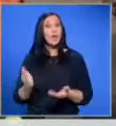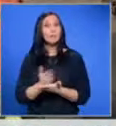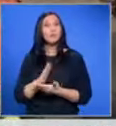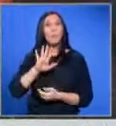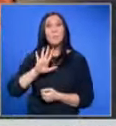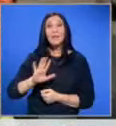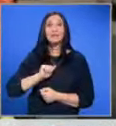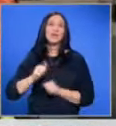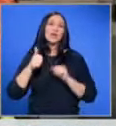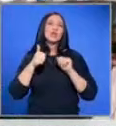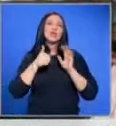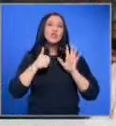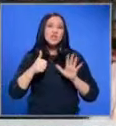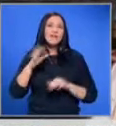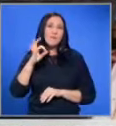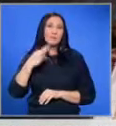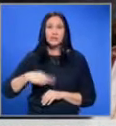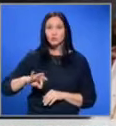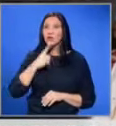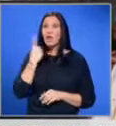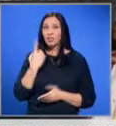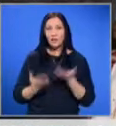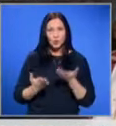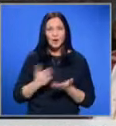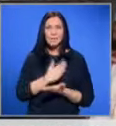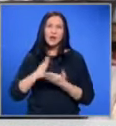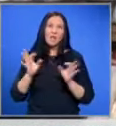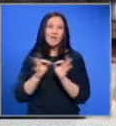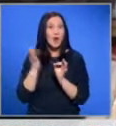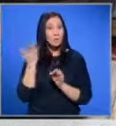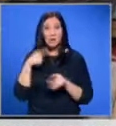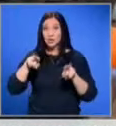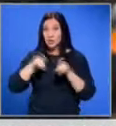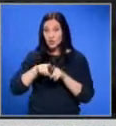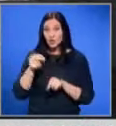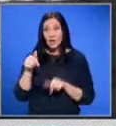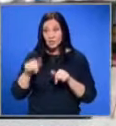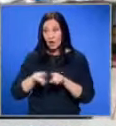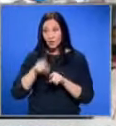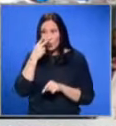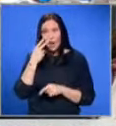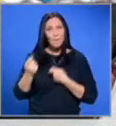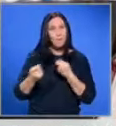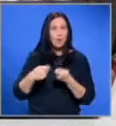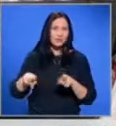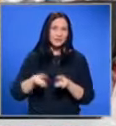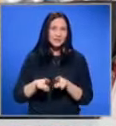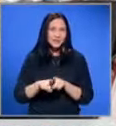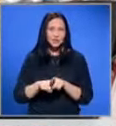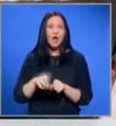между 5 и 6,50 за килограм. Още края на феврари си беше същата цена, сега като гледам и на борсата е същата.